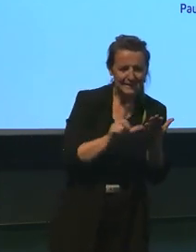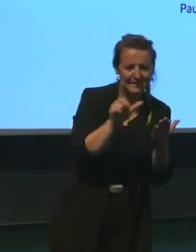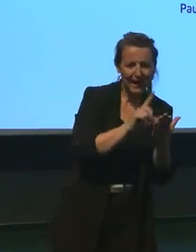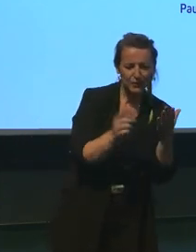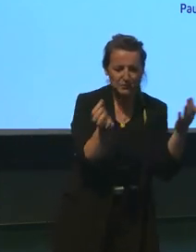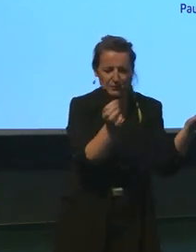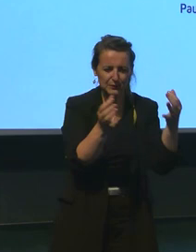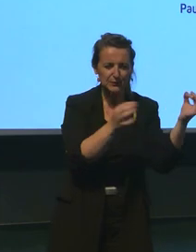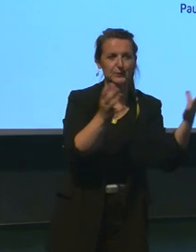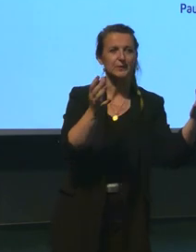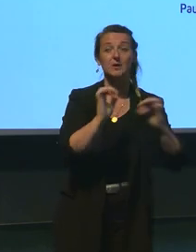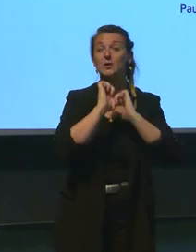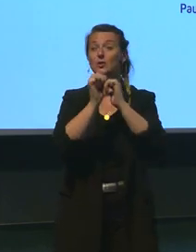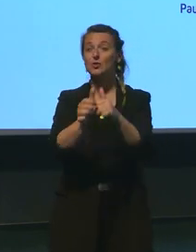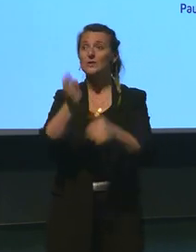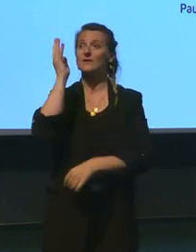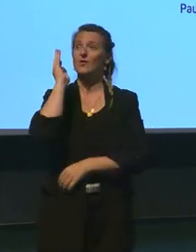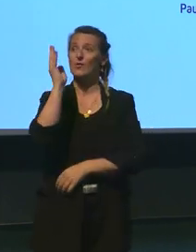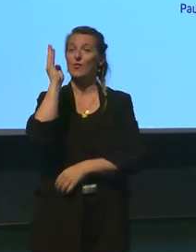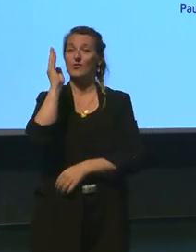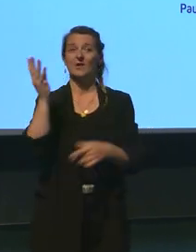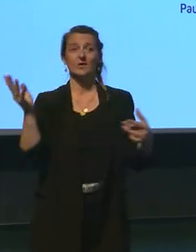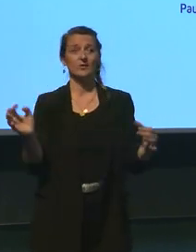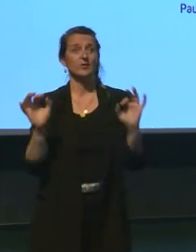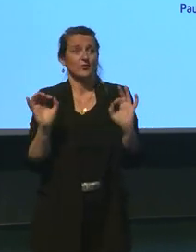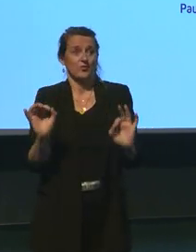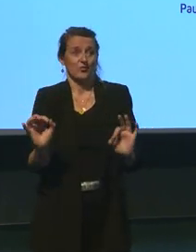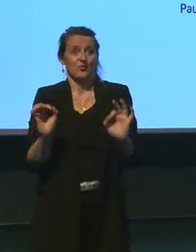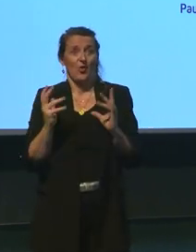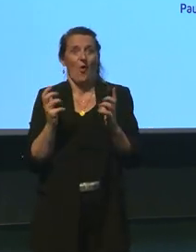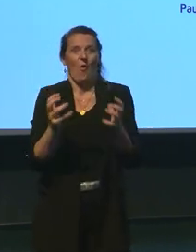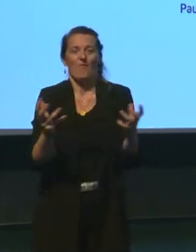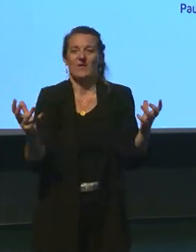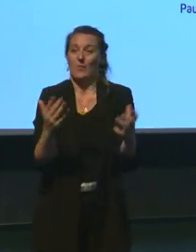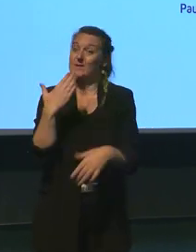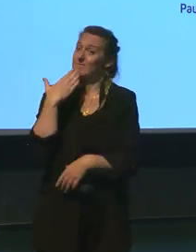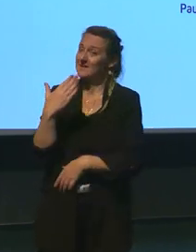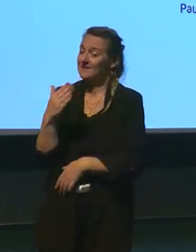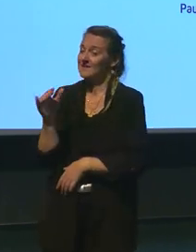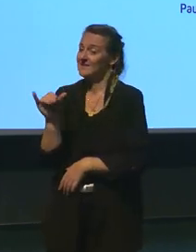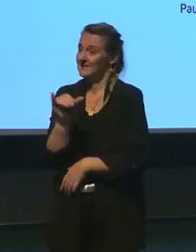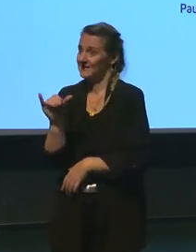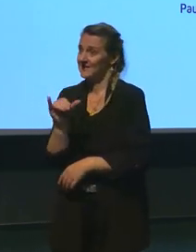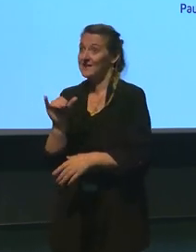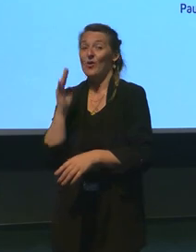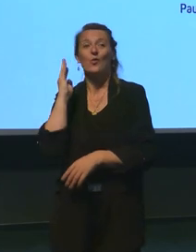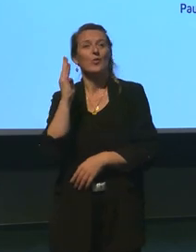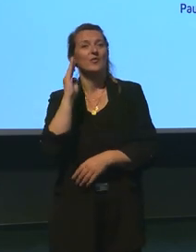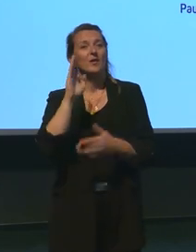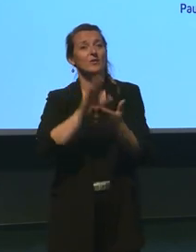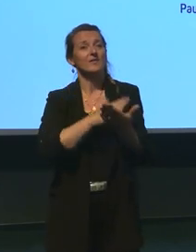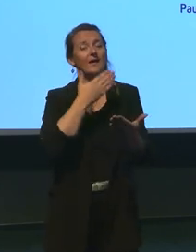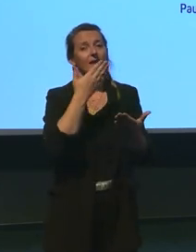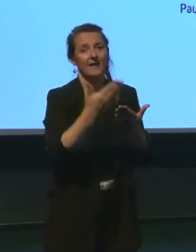Et dans le cadre de cette conférence, on tenait aussi à les remercier. Donc c'est une conférence qui va être